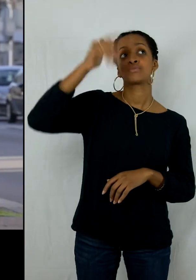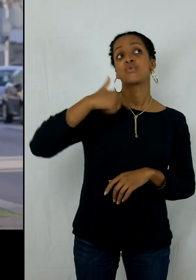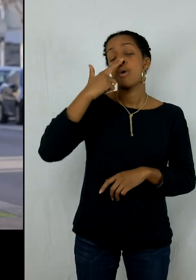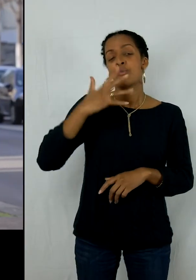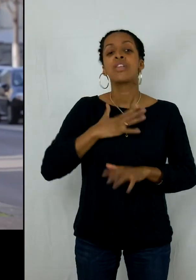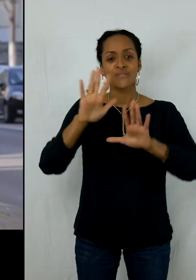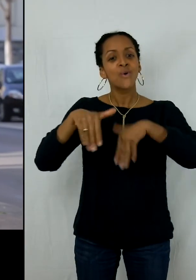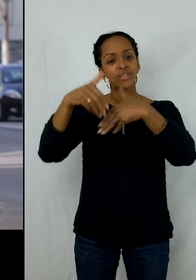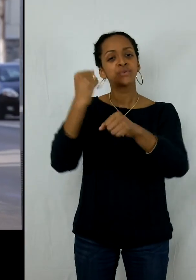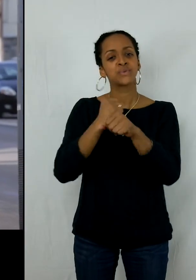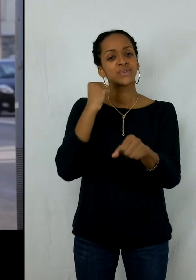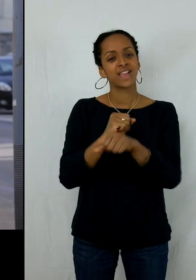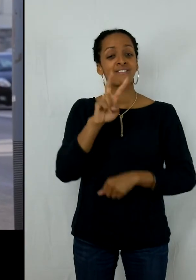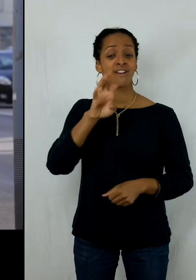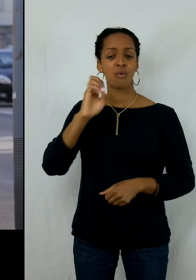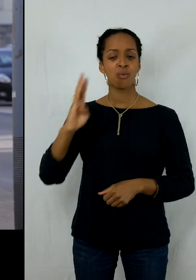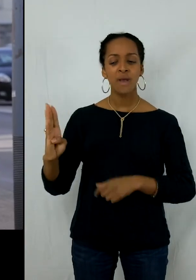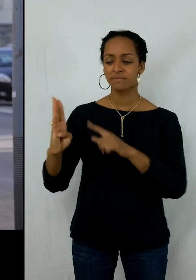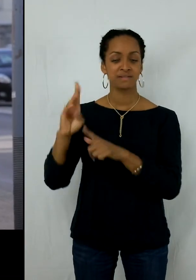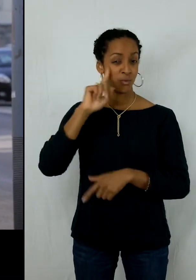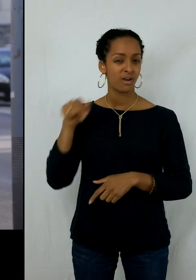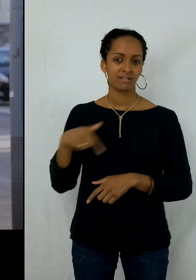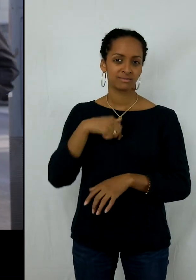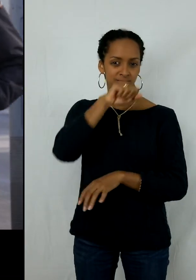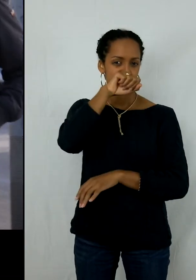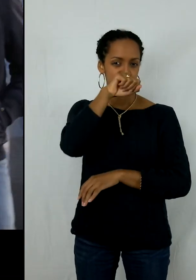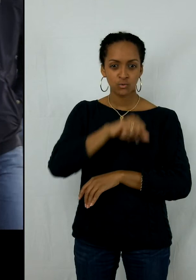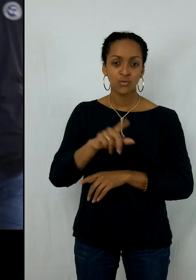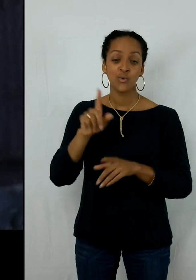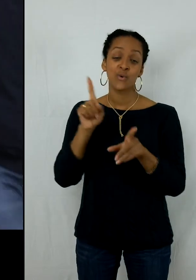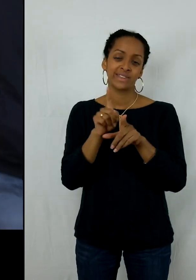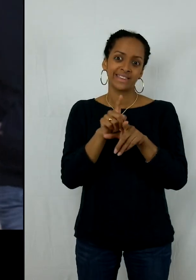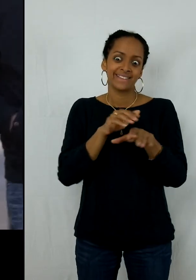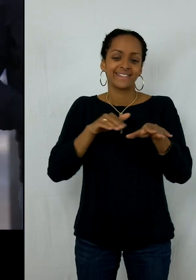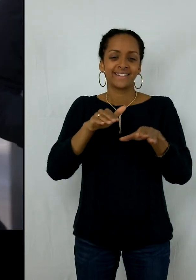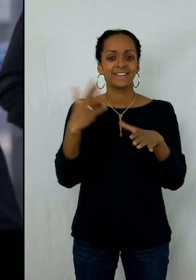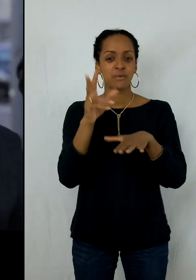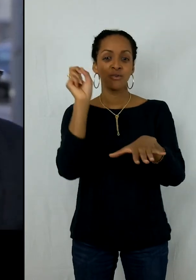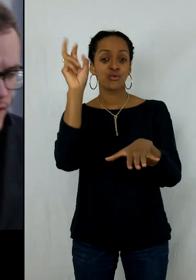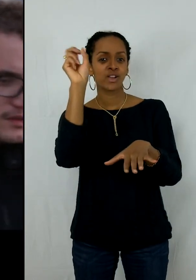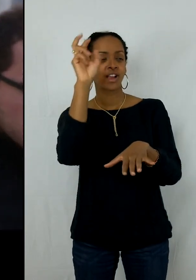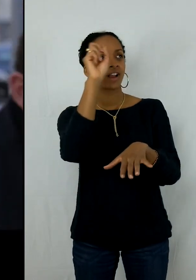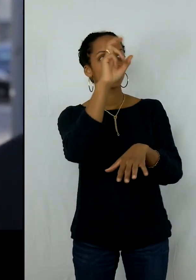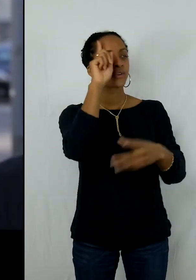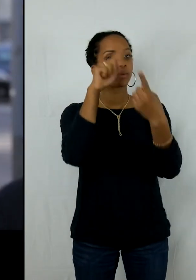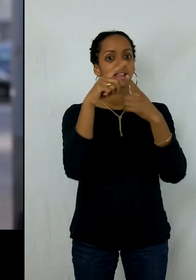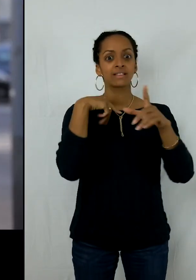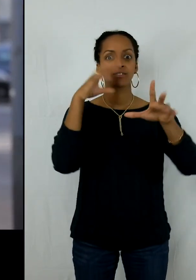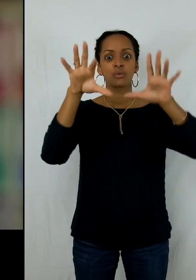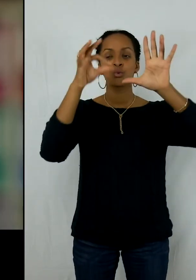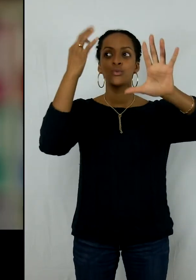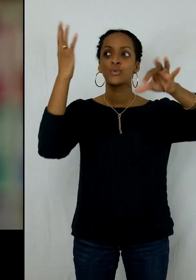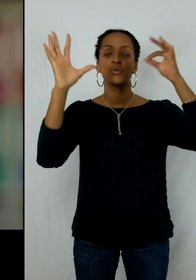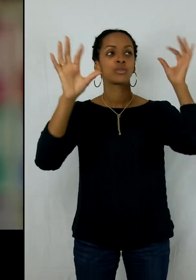J'aimerais aussi continuer à voyager, pour découvrir de nouveaux horizons, et changer ma manière de